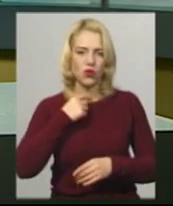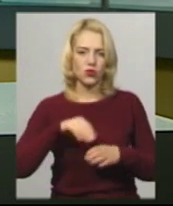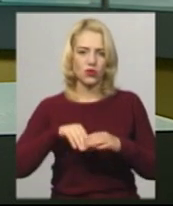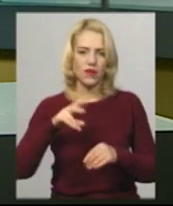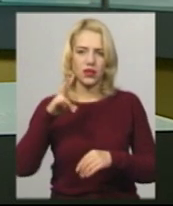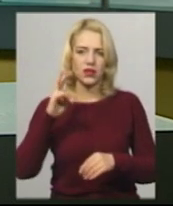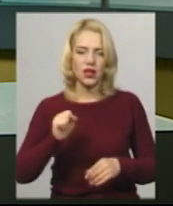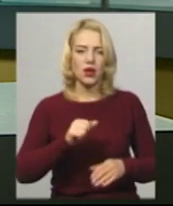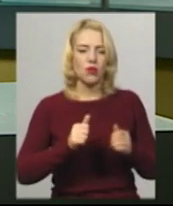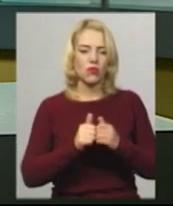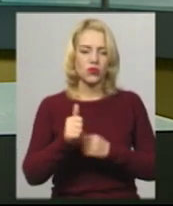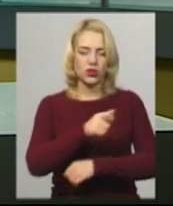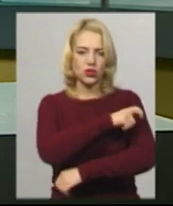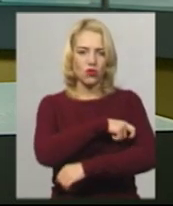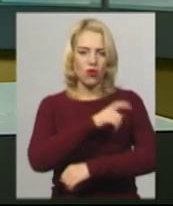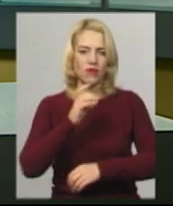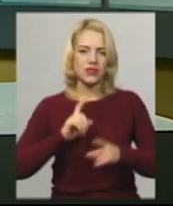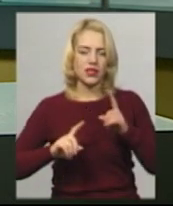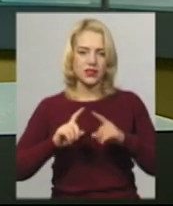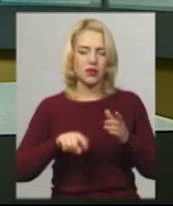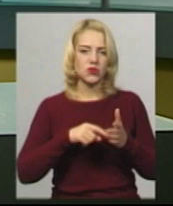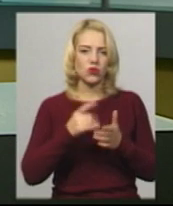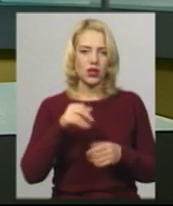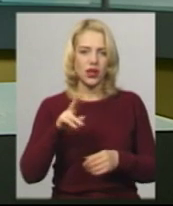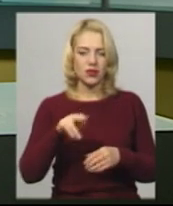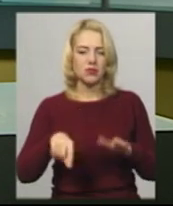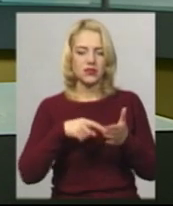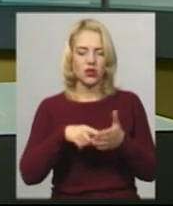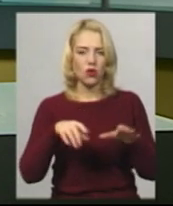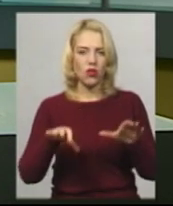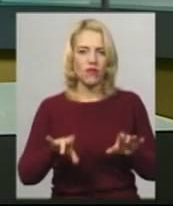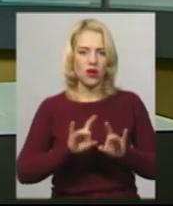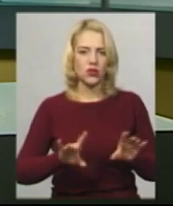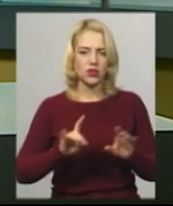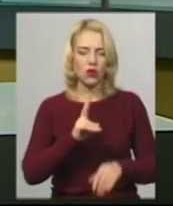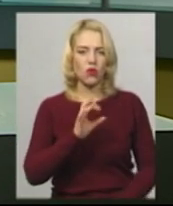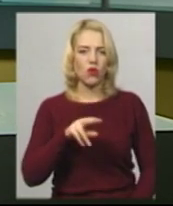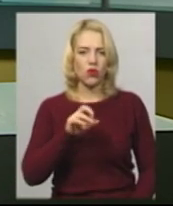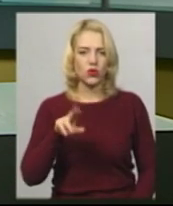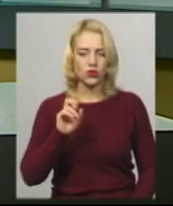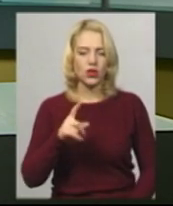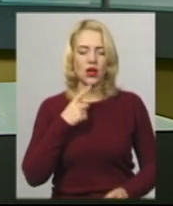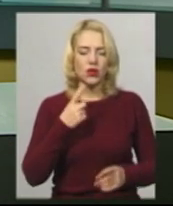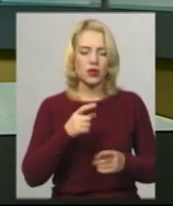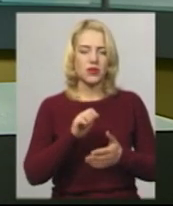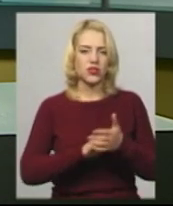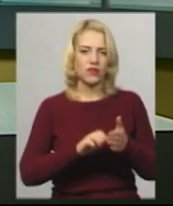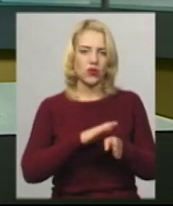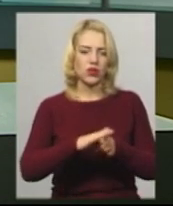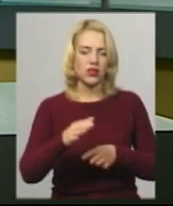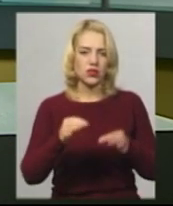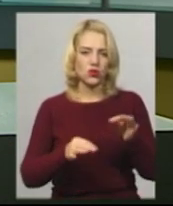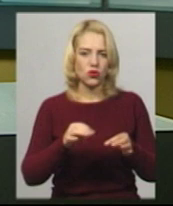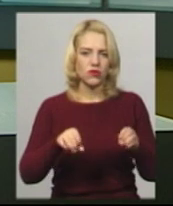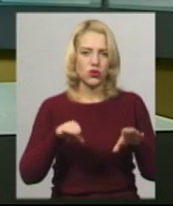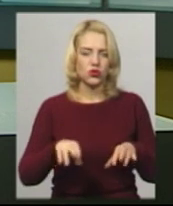позачерговій сесії міської ради. Міський голова Михайло Полудюк каже, одна з причин засідання – це виконання судового рішення щодо